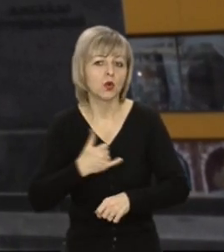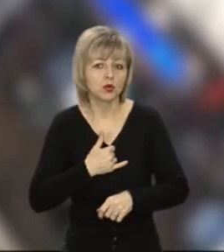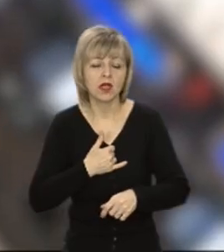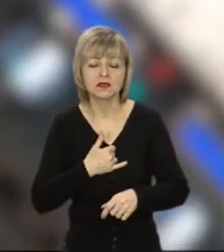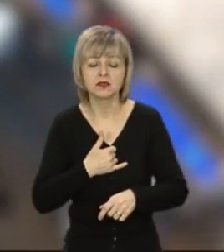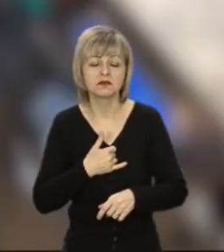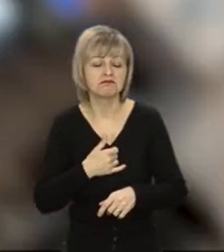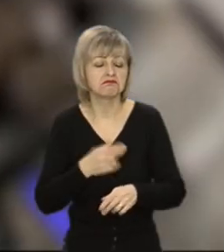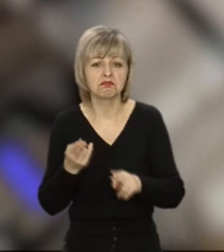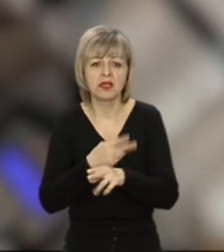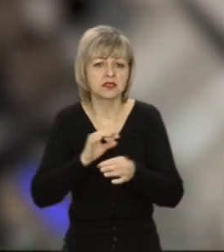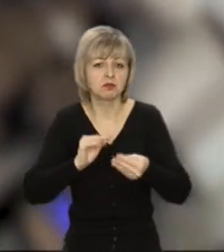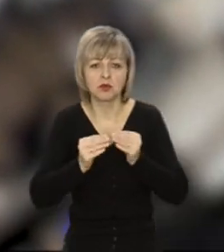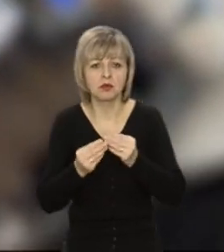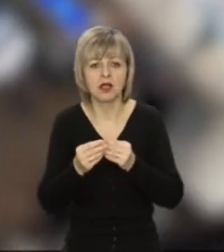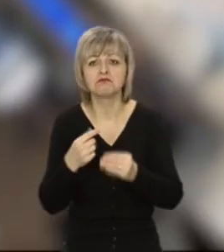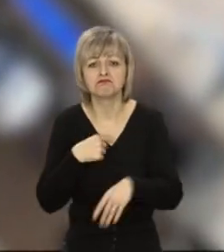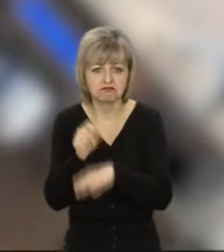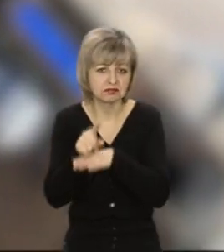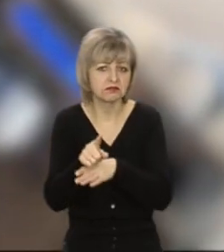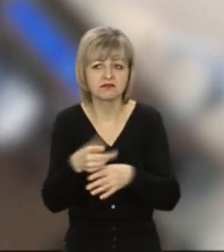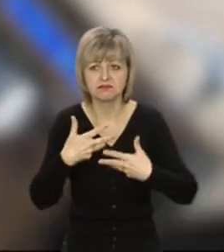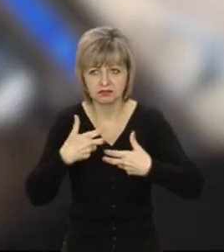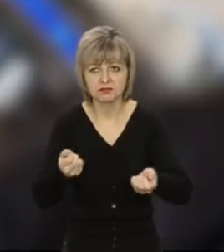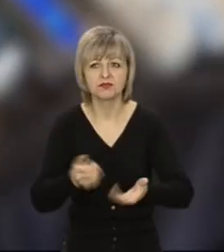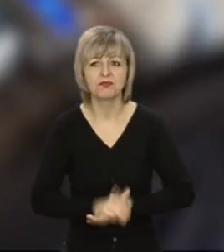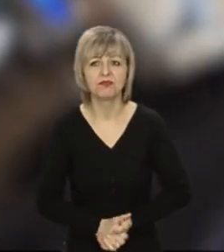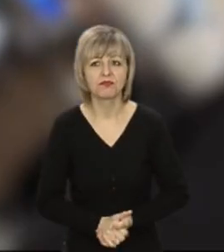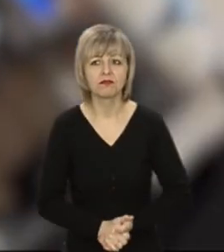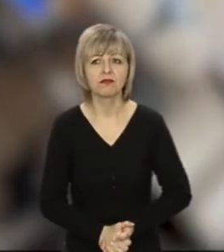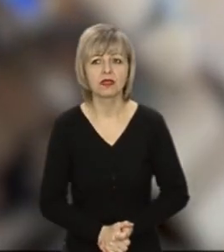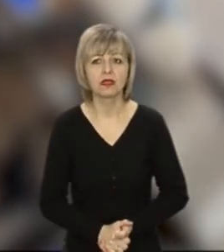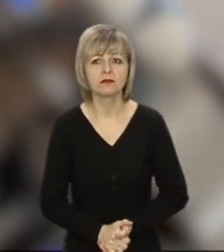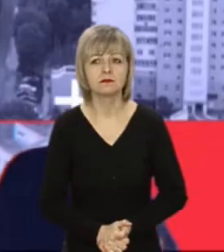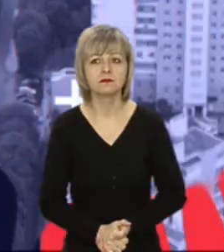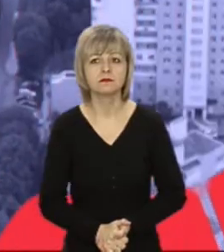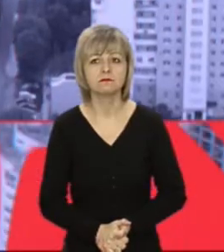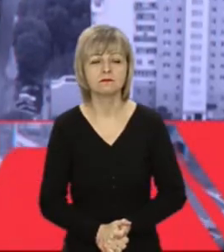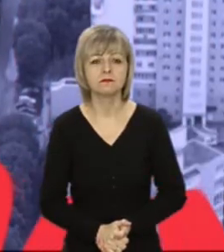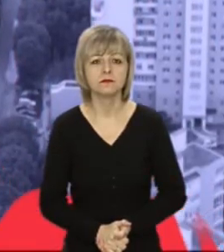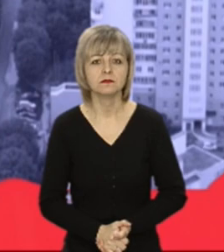замовлення. Капучино? На місці. А ми часувай? На місці тут. Це все буде? Так.